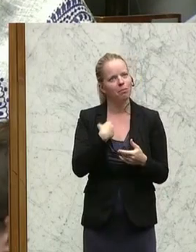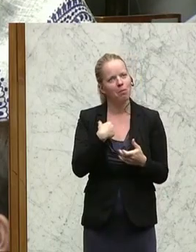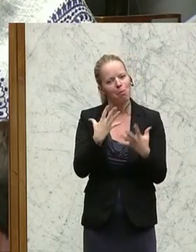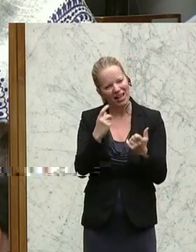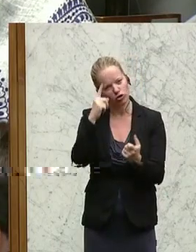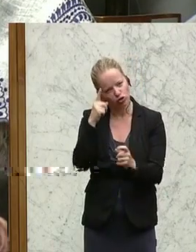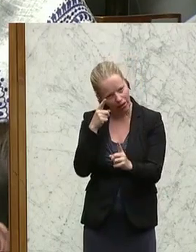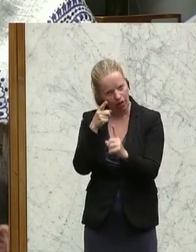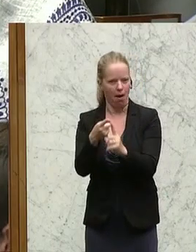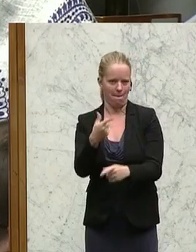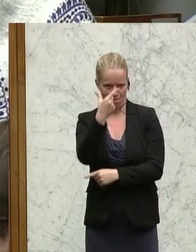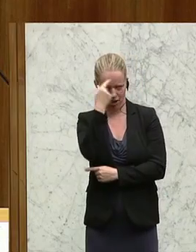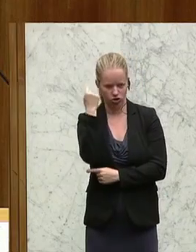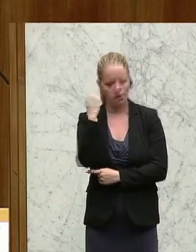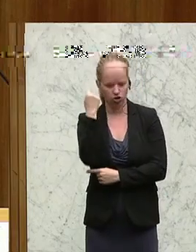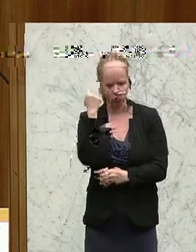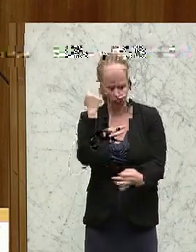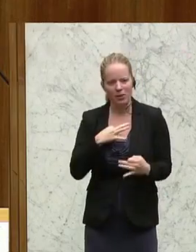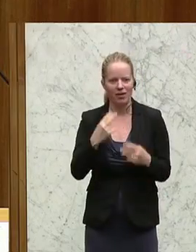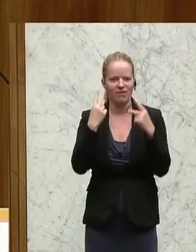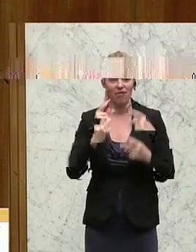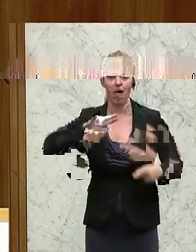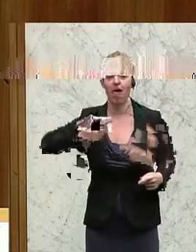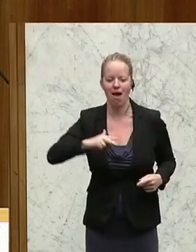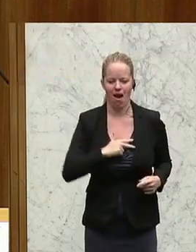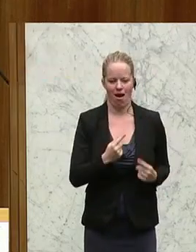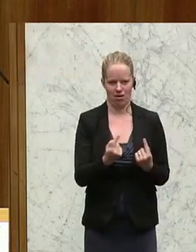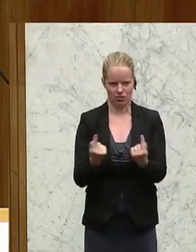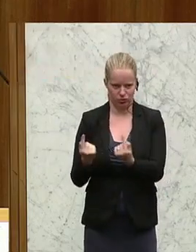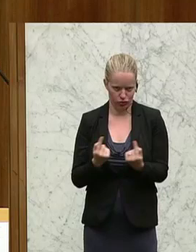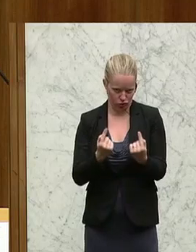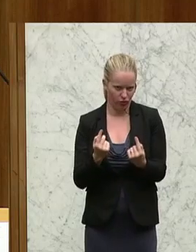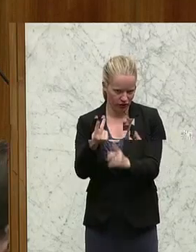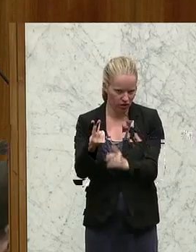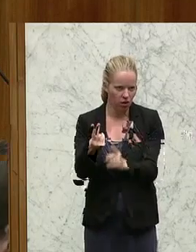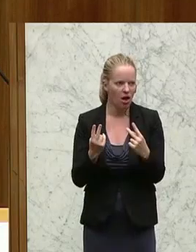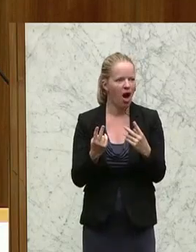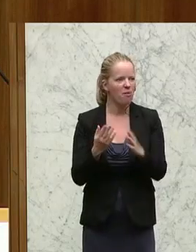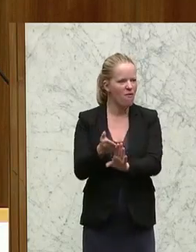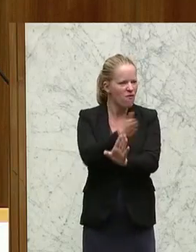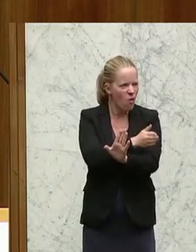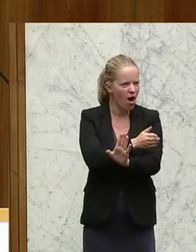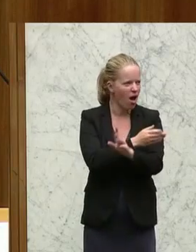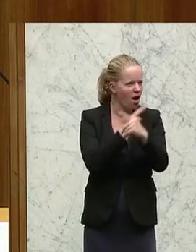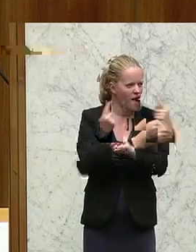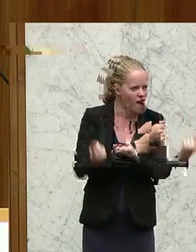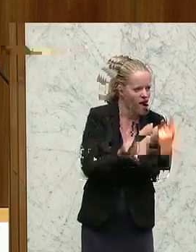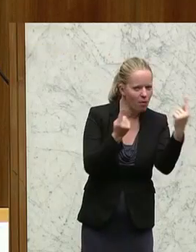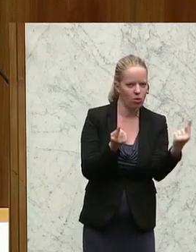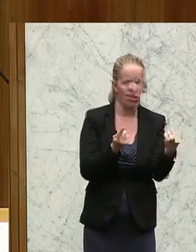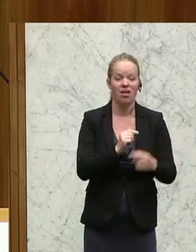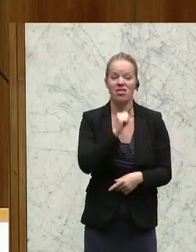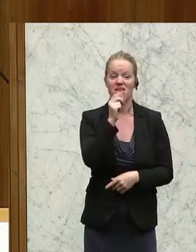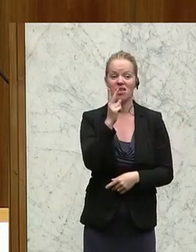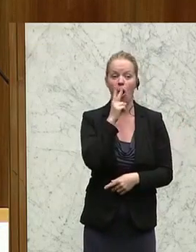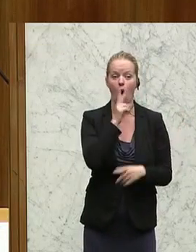auf Realität einfach Wert lege, so viel Propaganda, und zwar in dem Fall von der Nichtraucher-Loppi, so